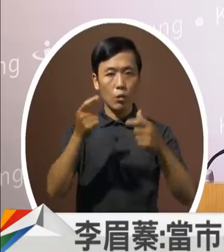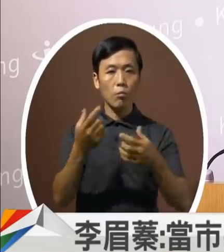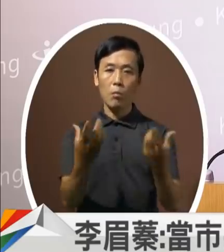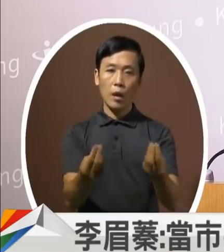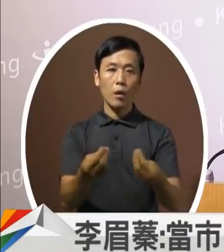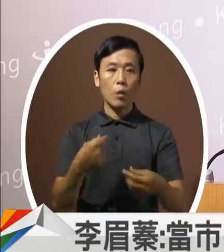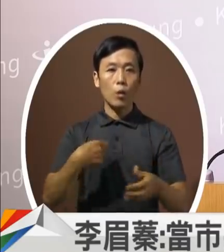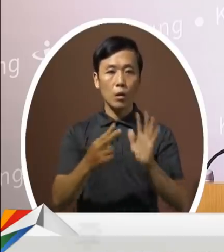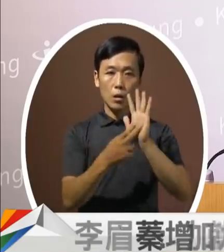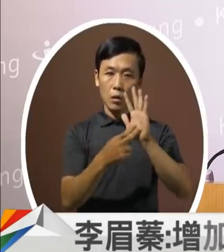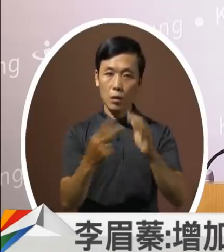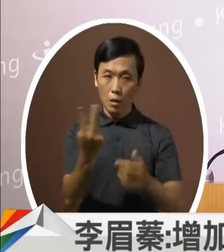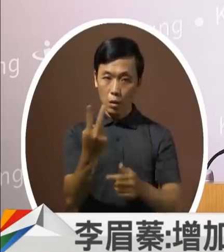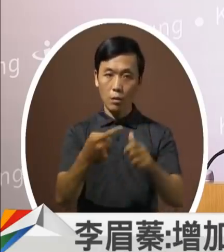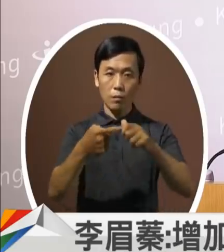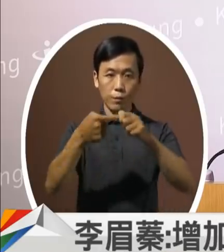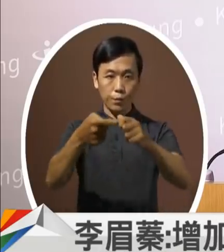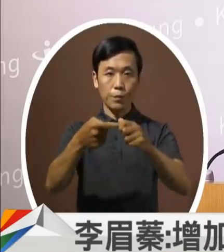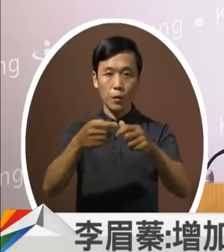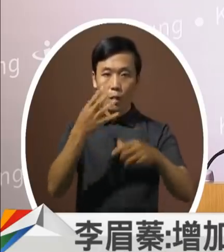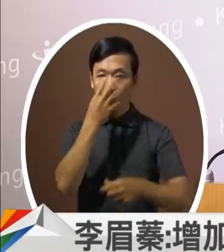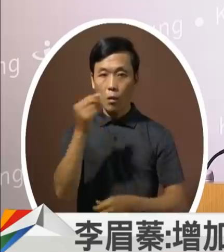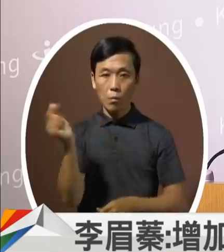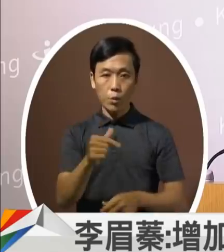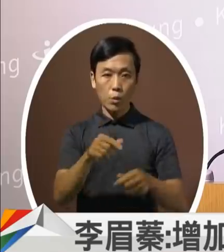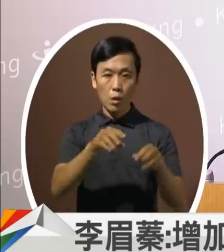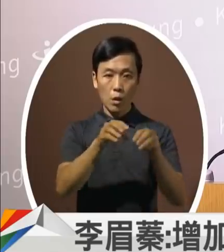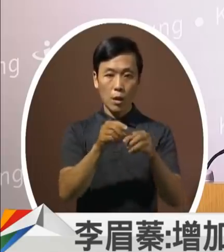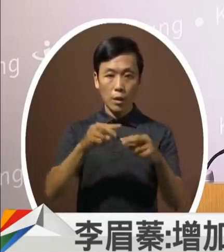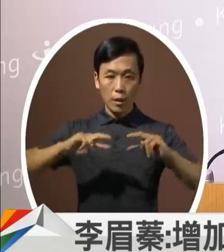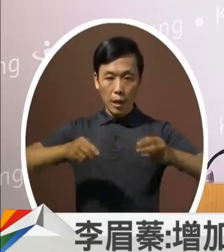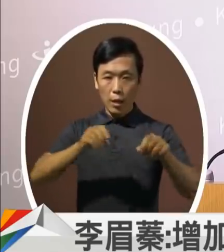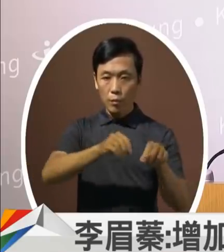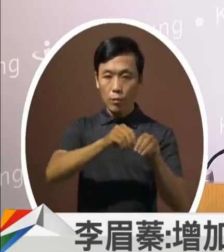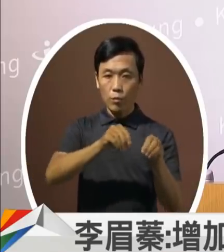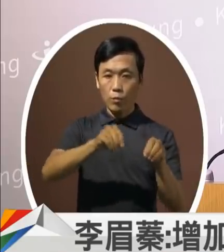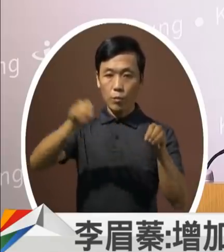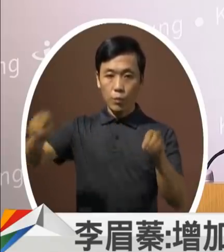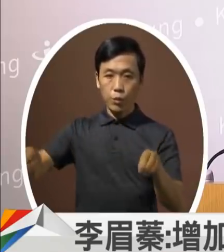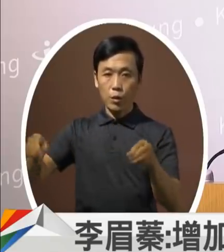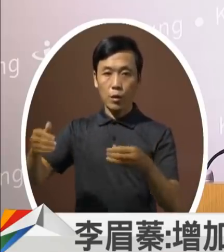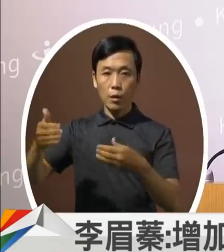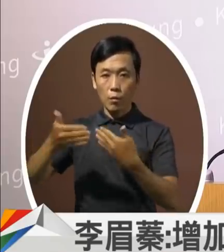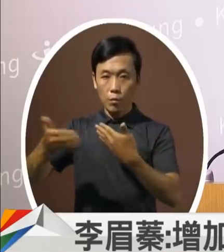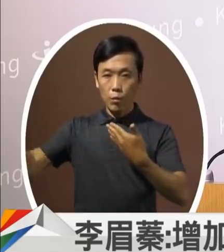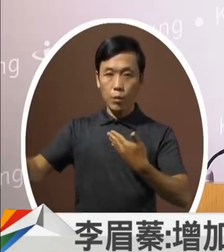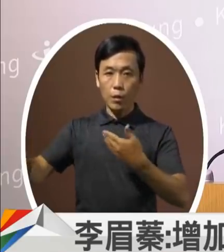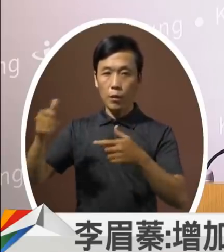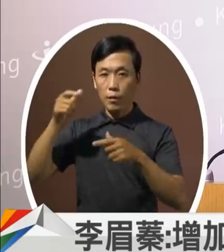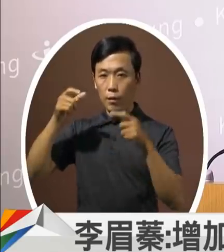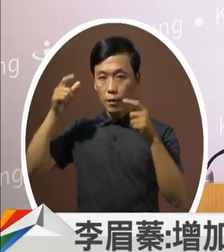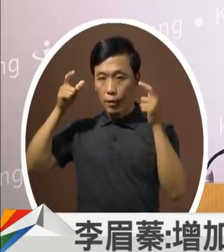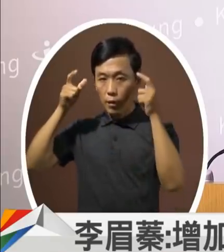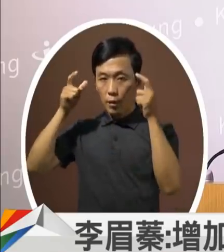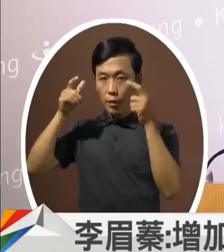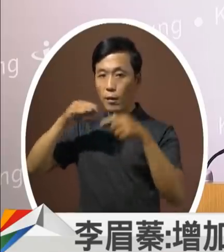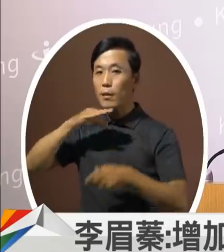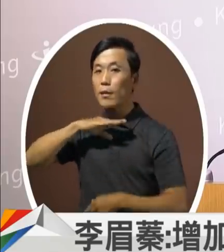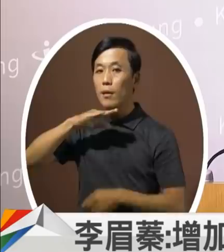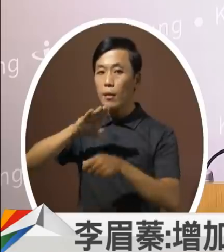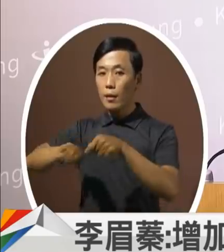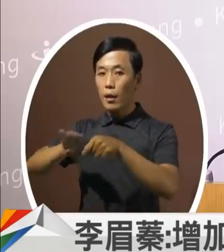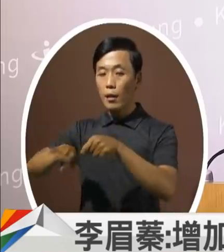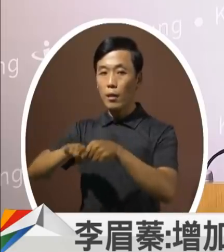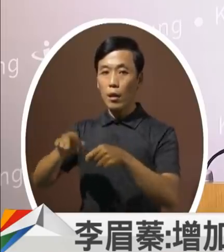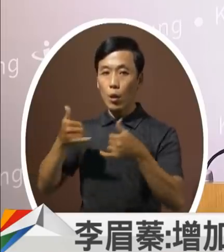两个例子来说第一个是高铁南沿路线苏贞昌院长去年说高铁要南沿到屏东但路线